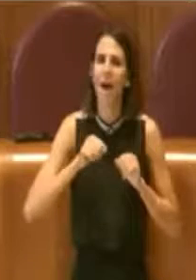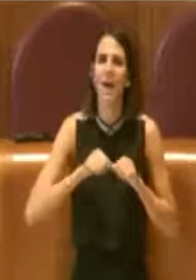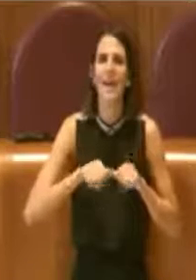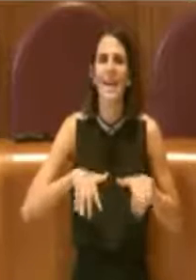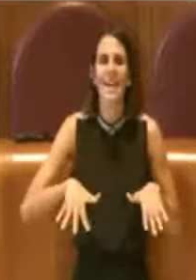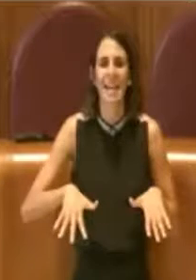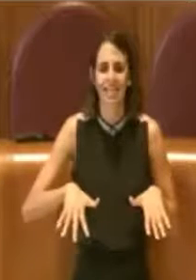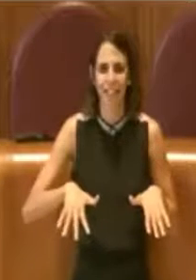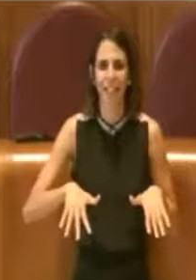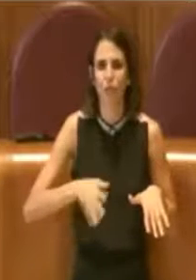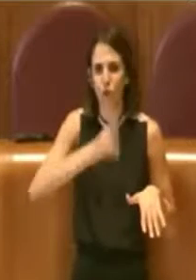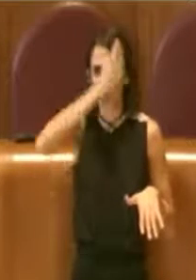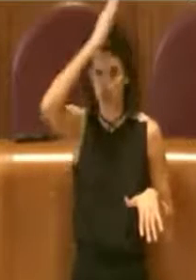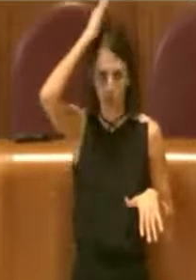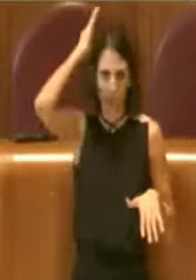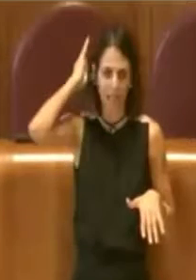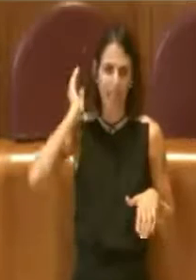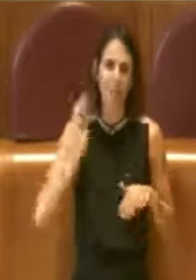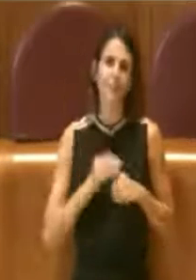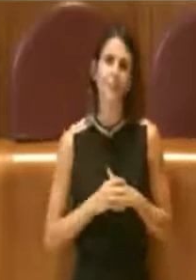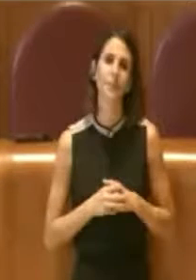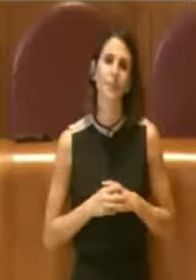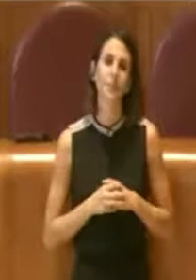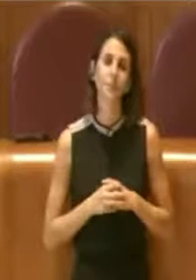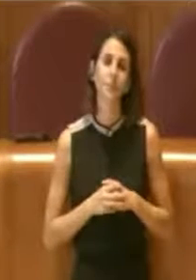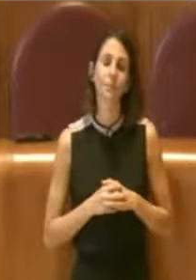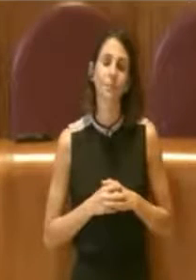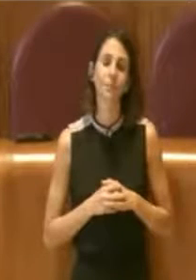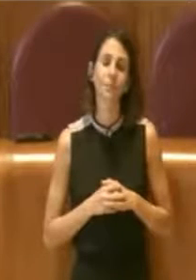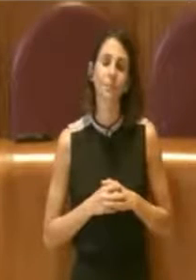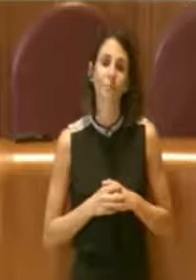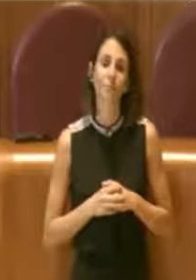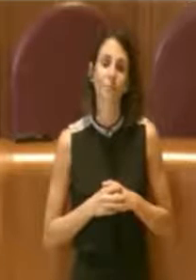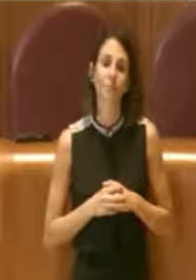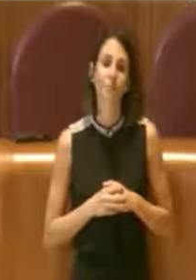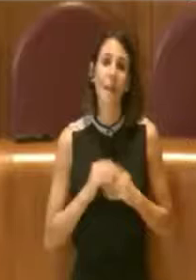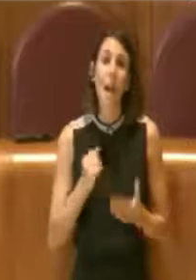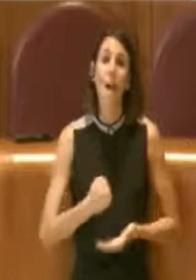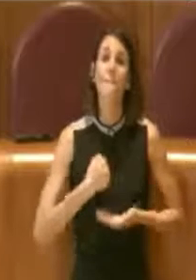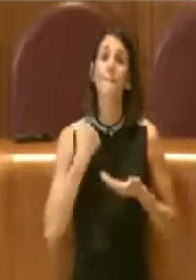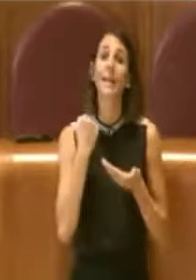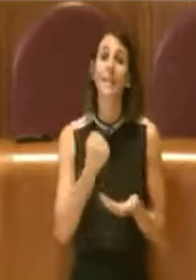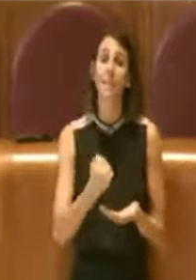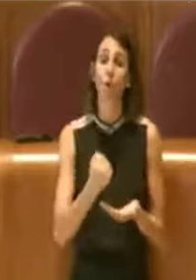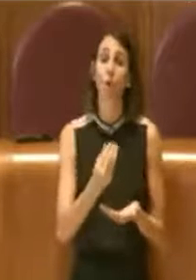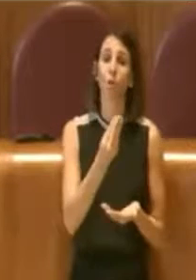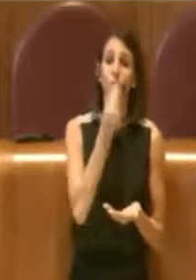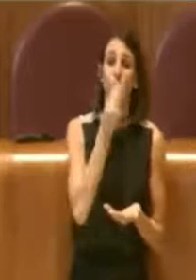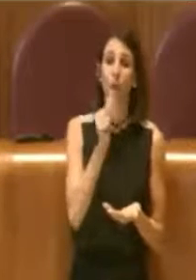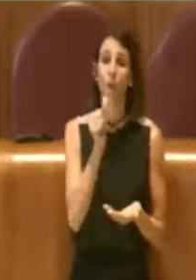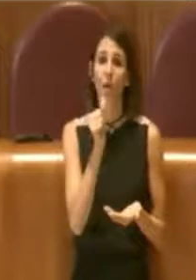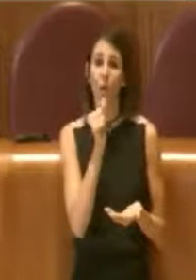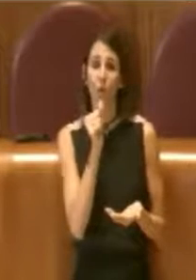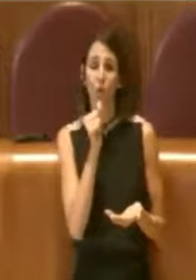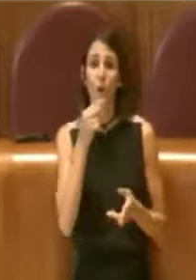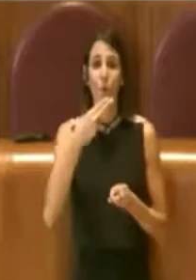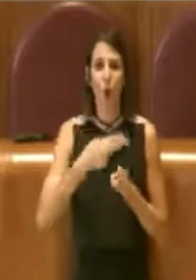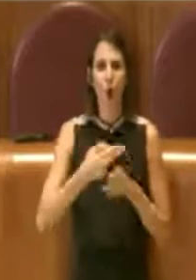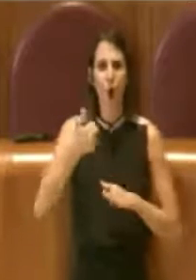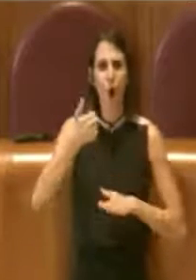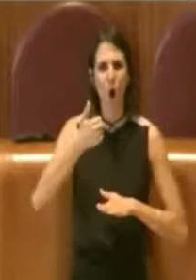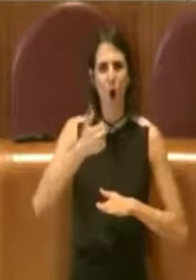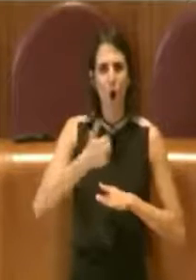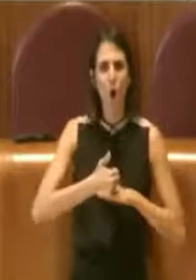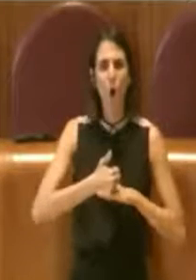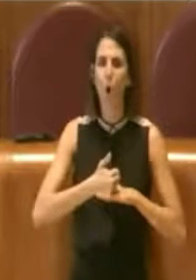dolci romano in ambito culinario ovviamente. Il patrimonio enogastronomico romano si distingue,